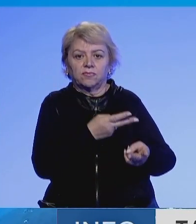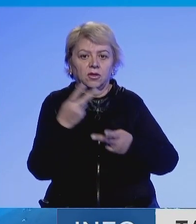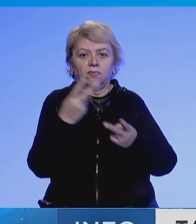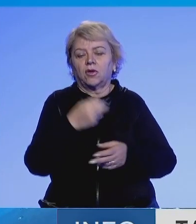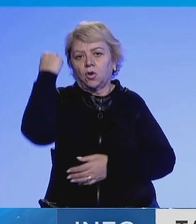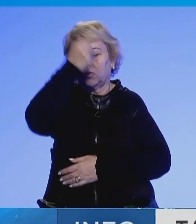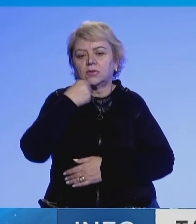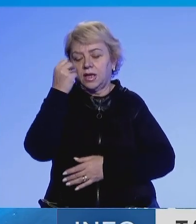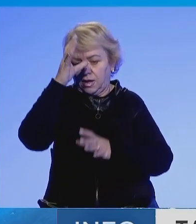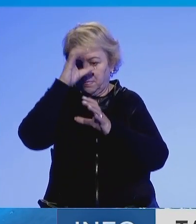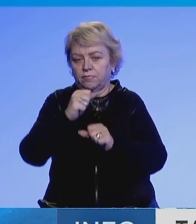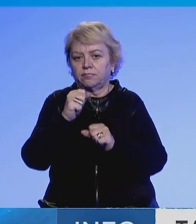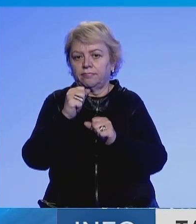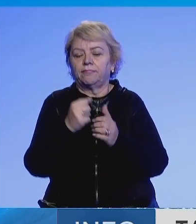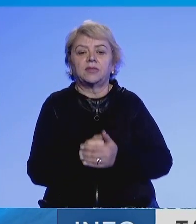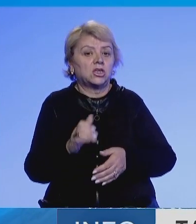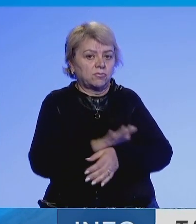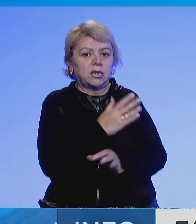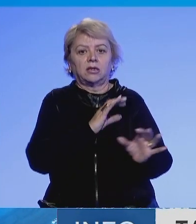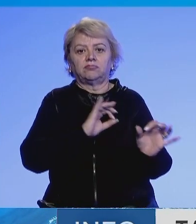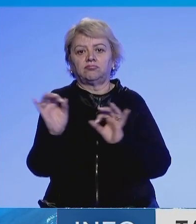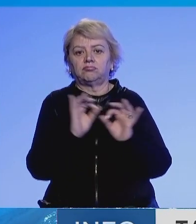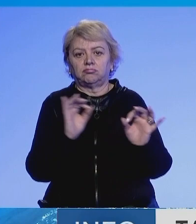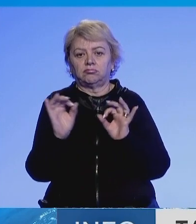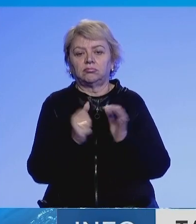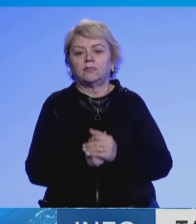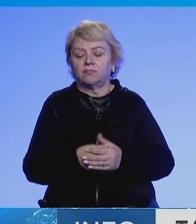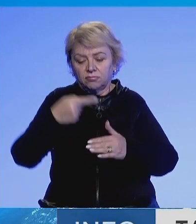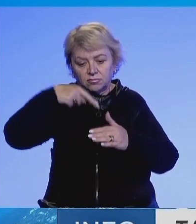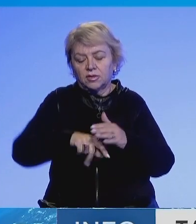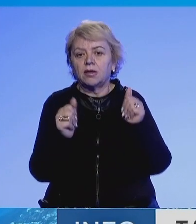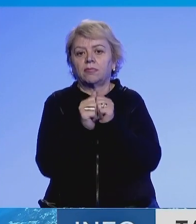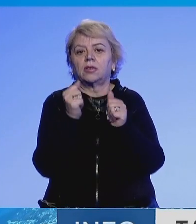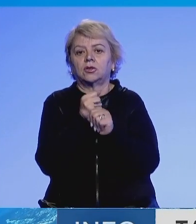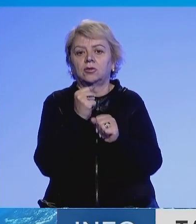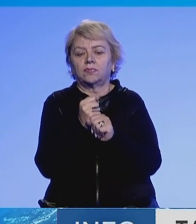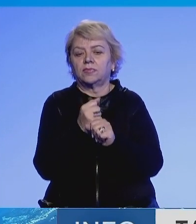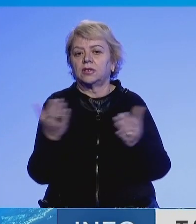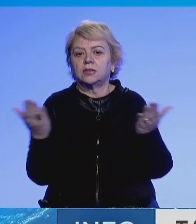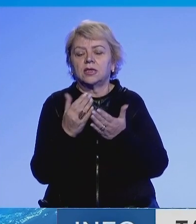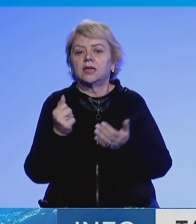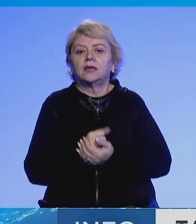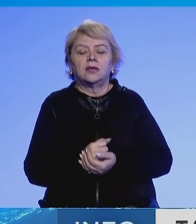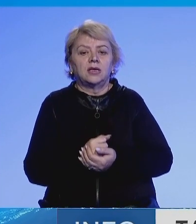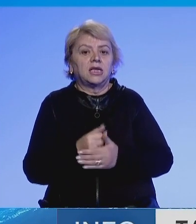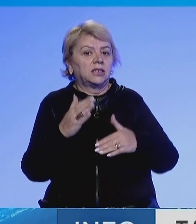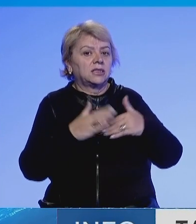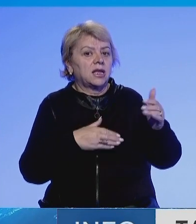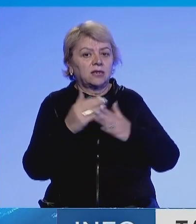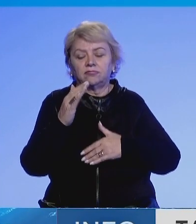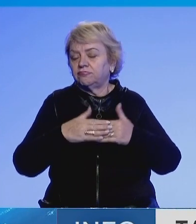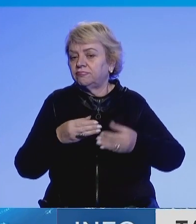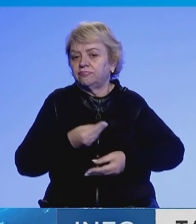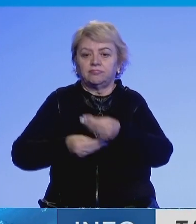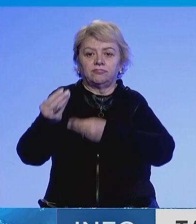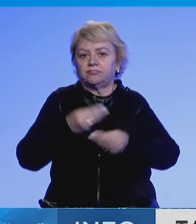Ndërkosat, ambasadori Aziv shpreju ga të shmërinë e saj për thelimin e bashkëpunimit si dhe ndarje në praktikave më të mira në